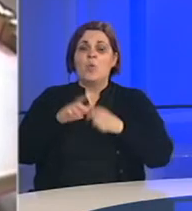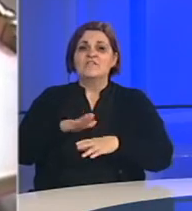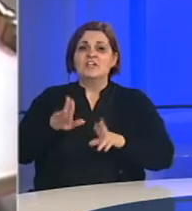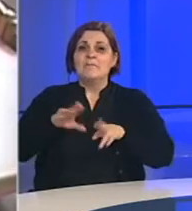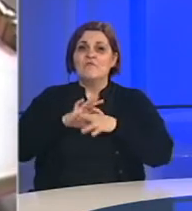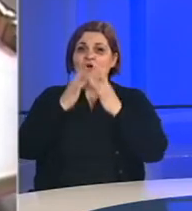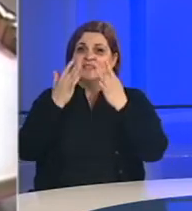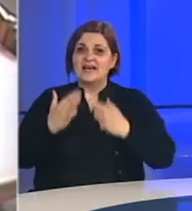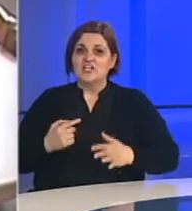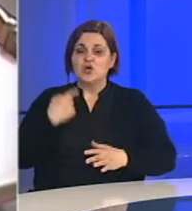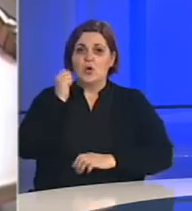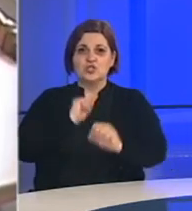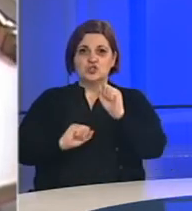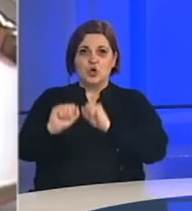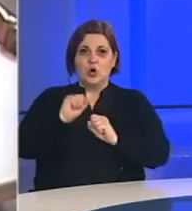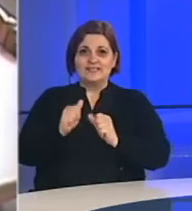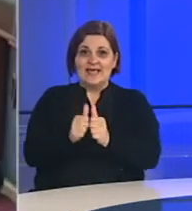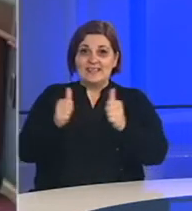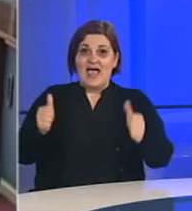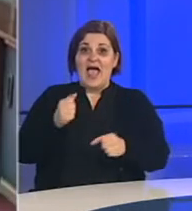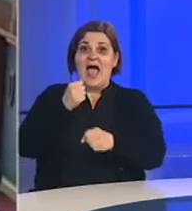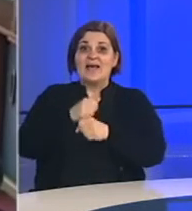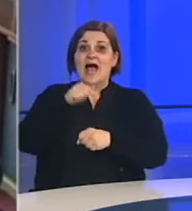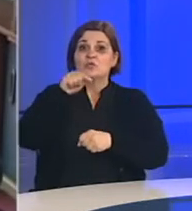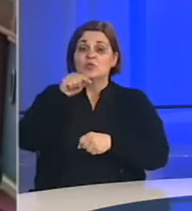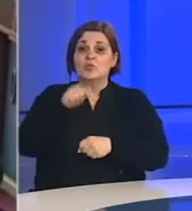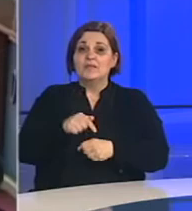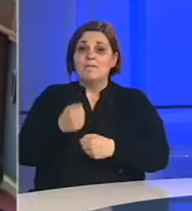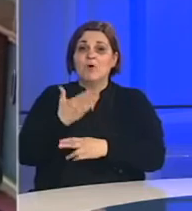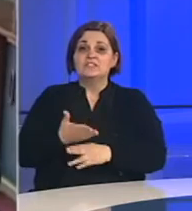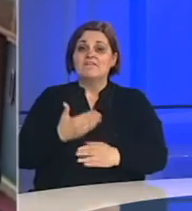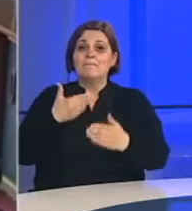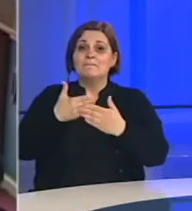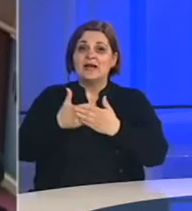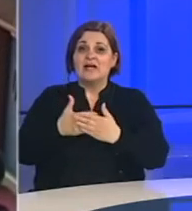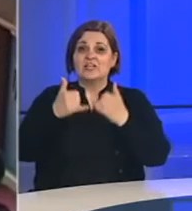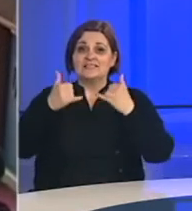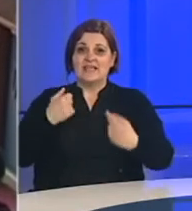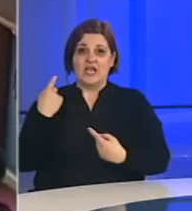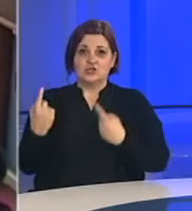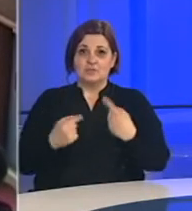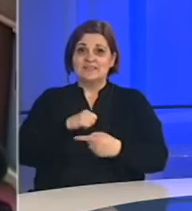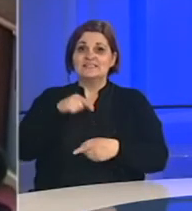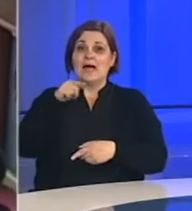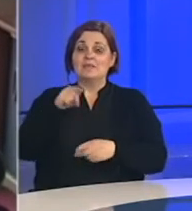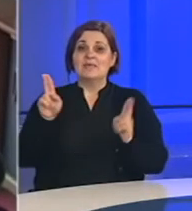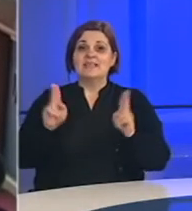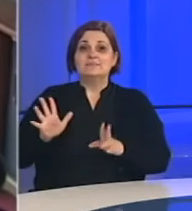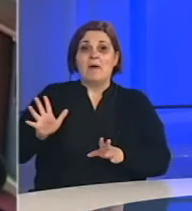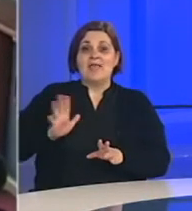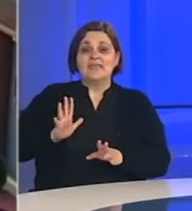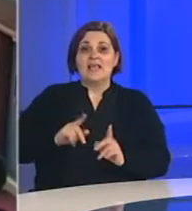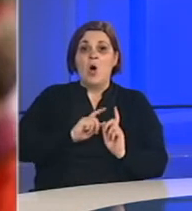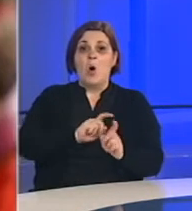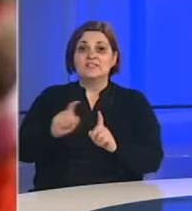će se morati voditi računa o ličnoj zaštiti i distancija. Rad u njima će poslodavci morati prilagoditi trenutnoj situaciji, samim tim smanjiti rizik